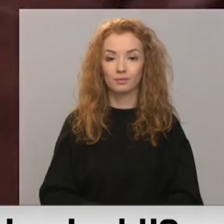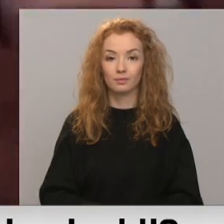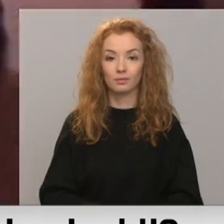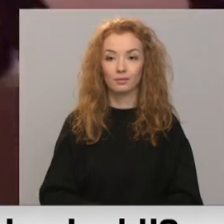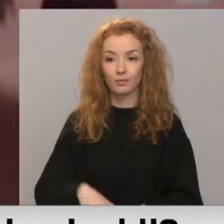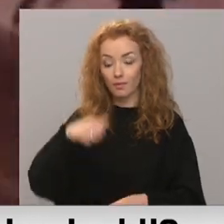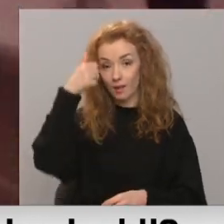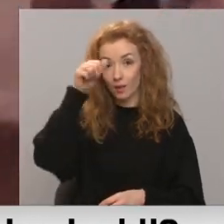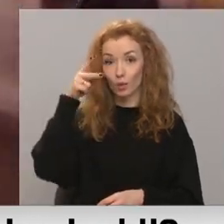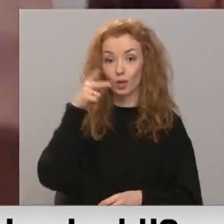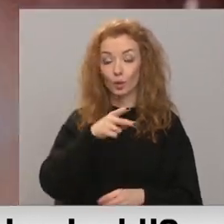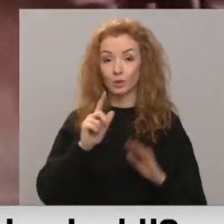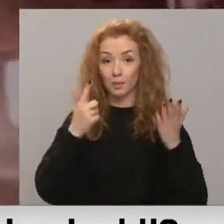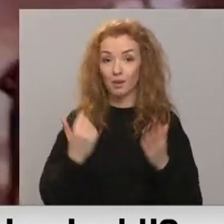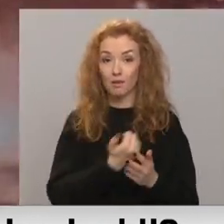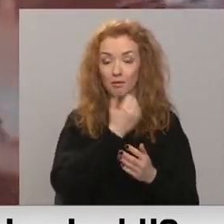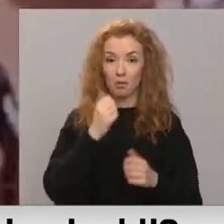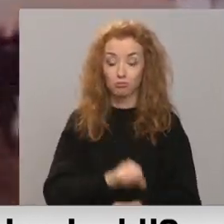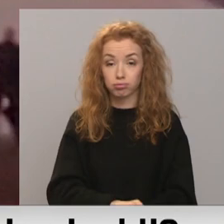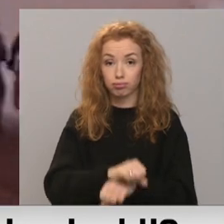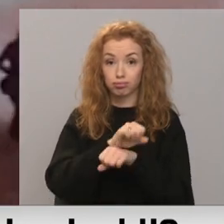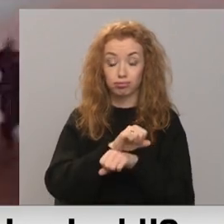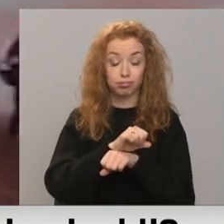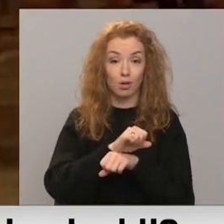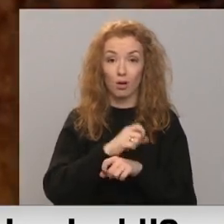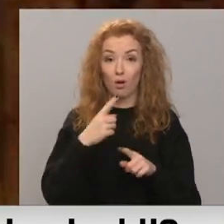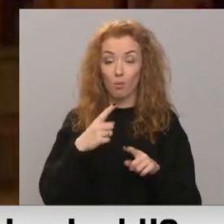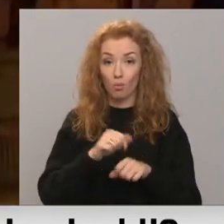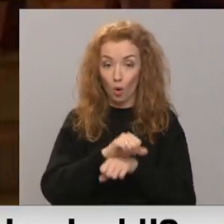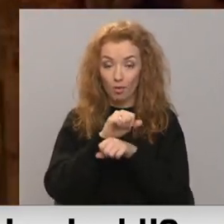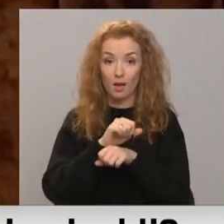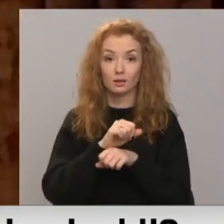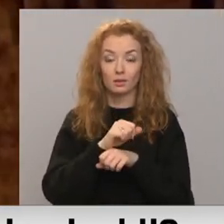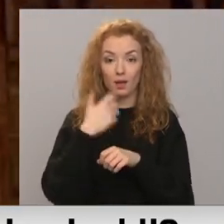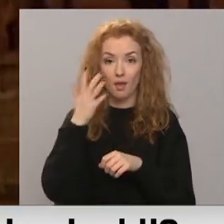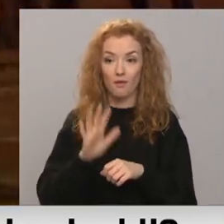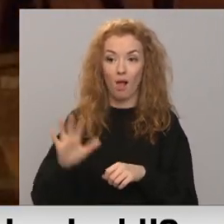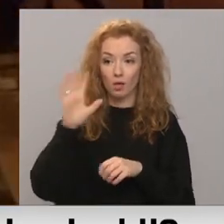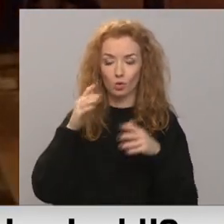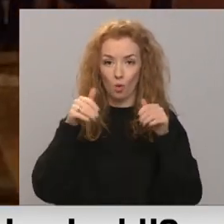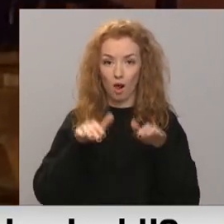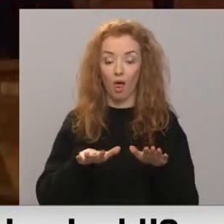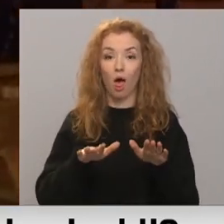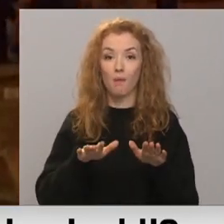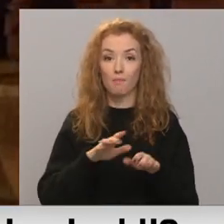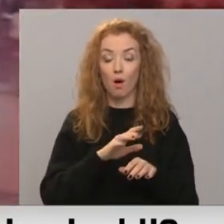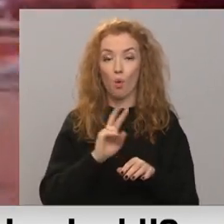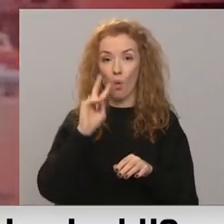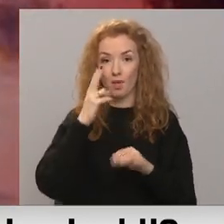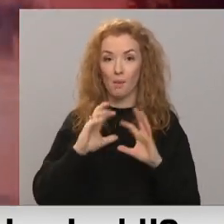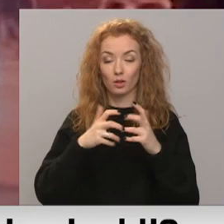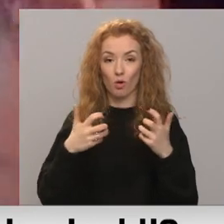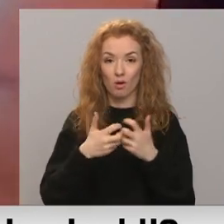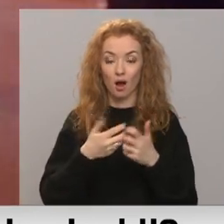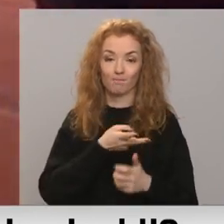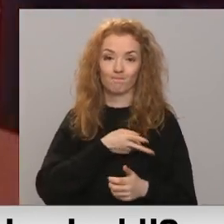Igaunijā 2007. gadā izcēlās plašas nekārtības un protestu akcijas, kad valsts nolēma līdz ar 2. pasaules karā kritušo